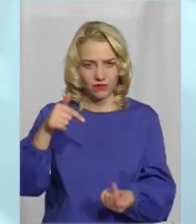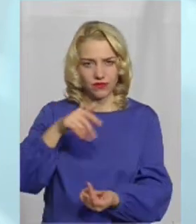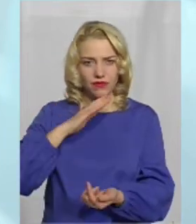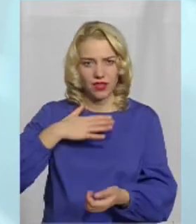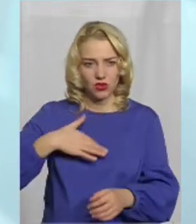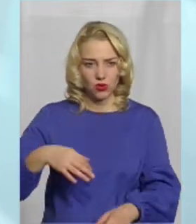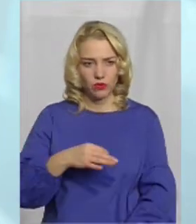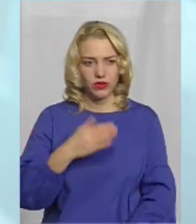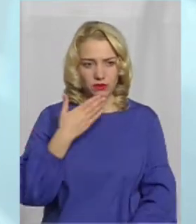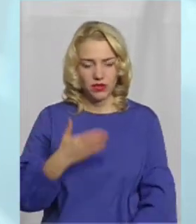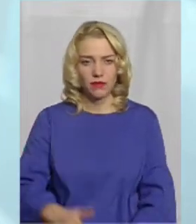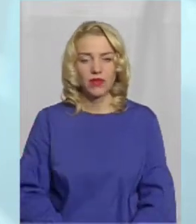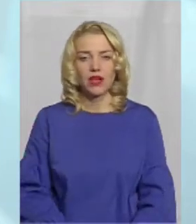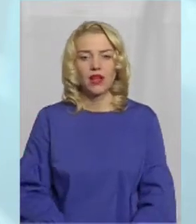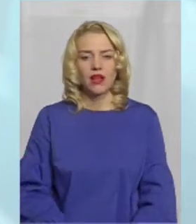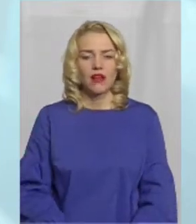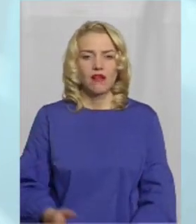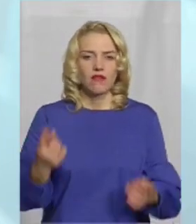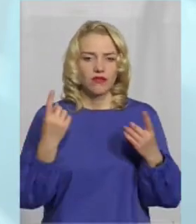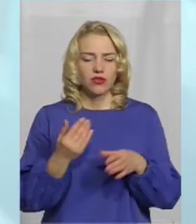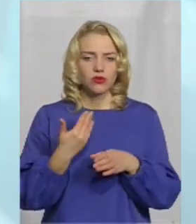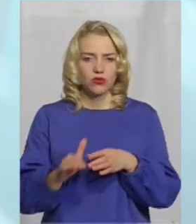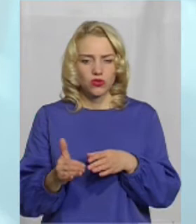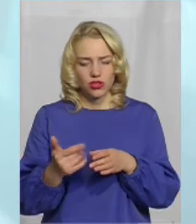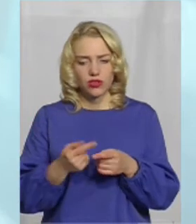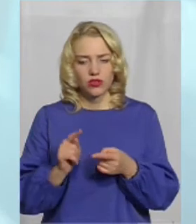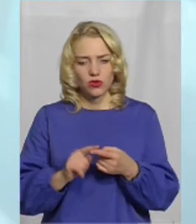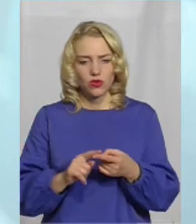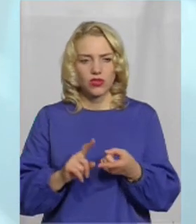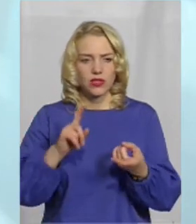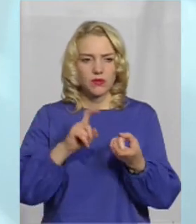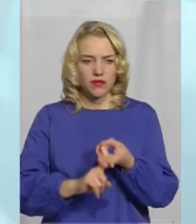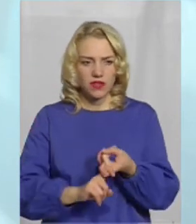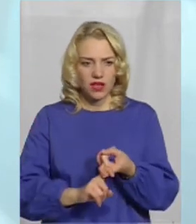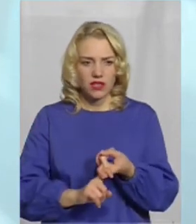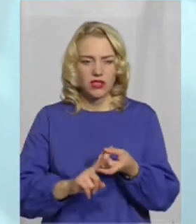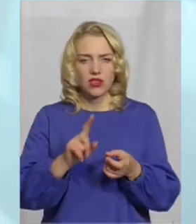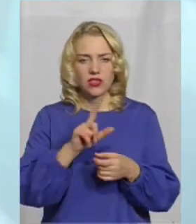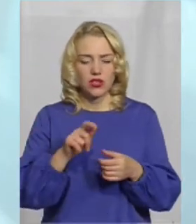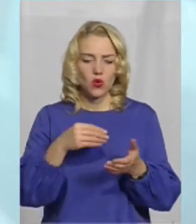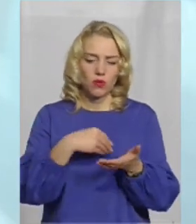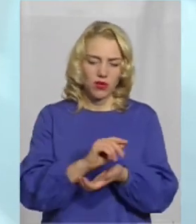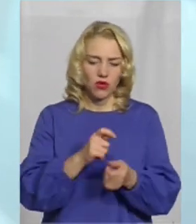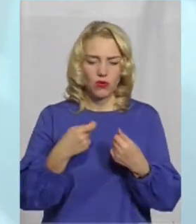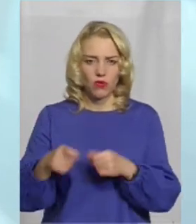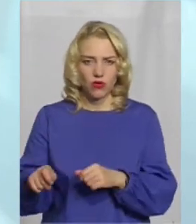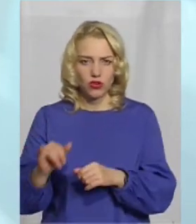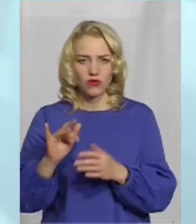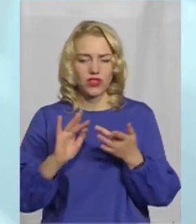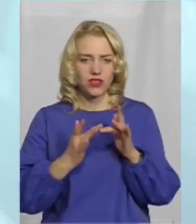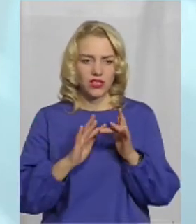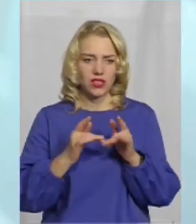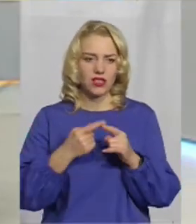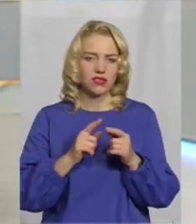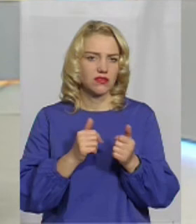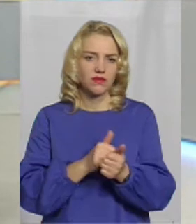знаєте, що леву участку все-таки становлять шахрайства, пов'язані з купівлею, продажем в інтернеті. Вони лідируються навіть там